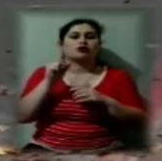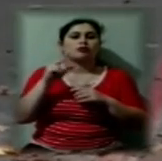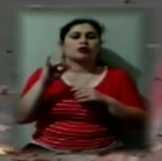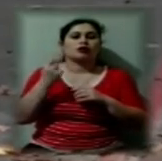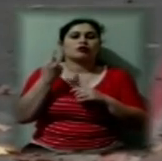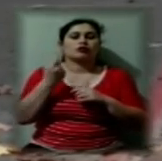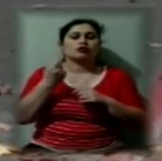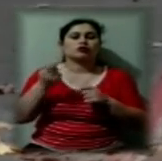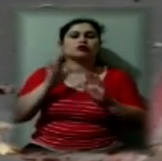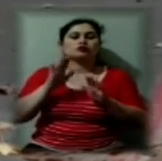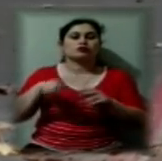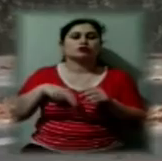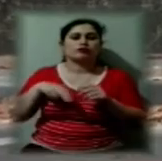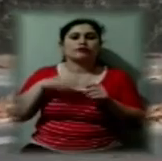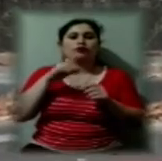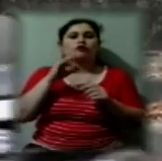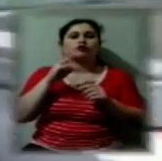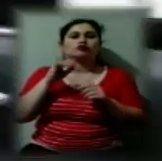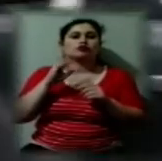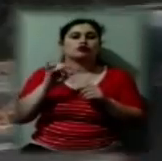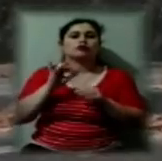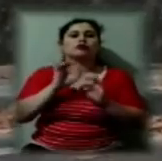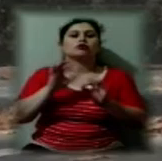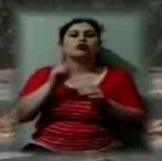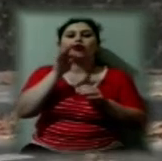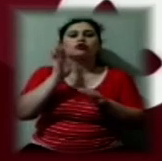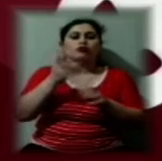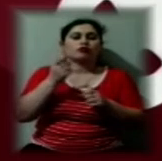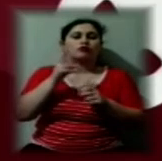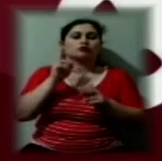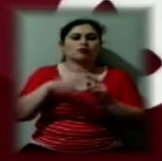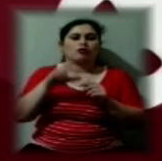компанії Борис Волчонок розповів нам, коли буде завершено об'єкт.